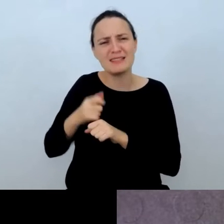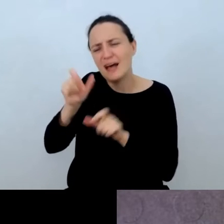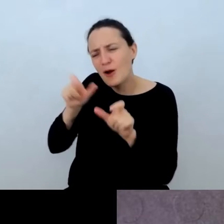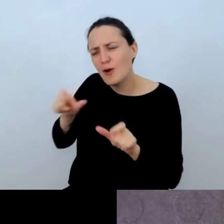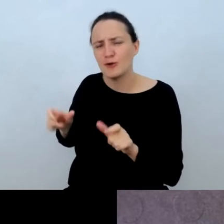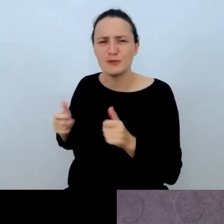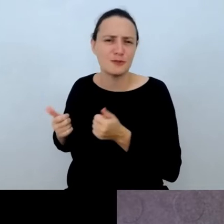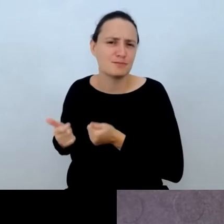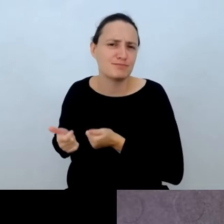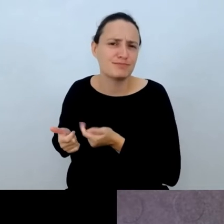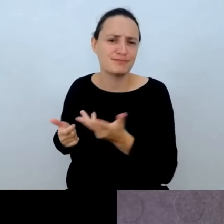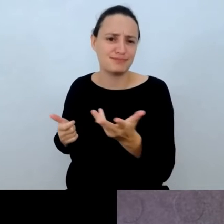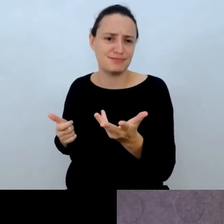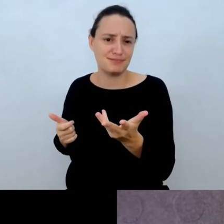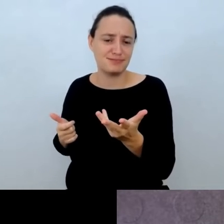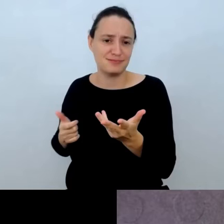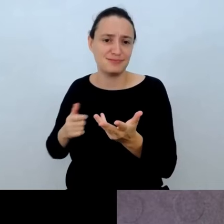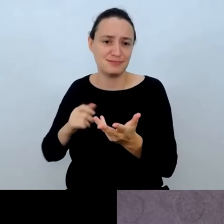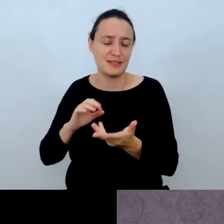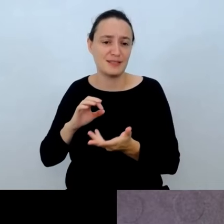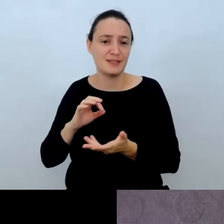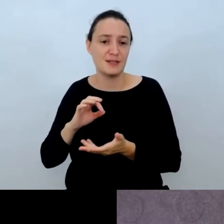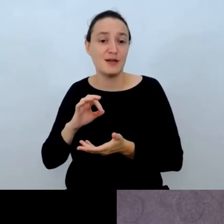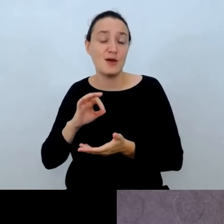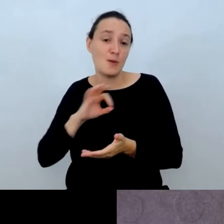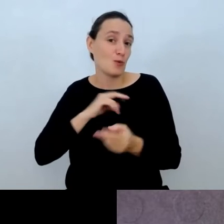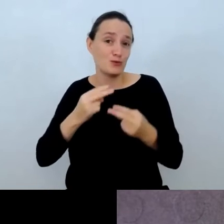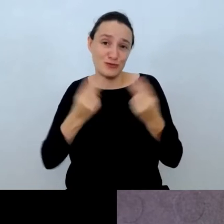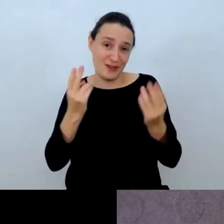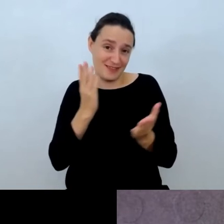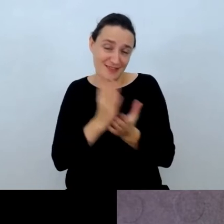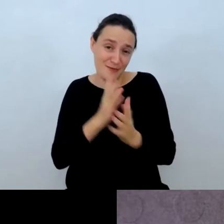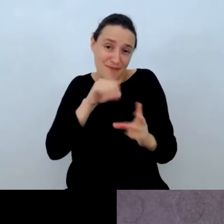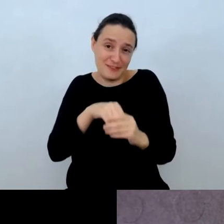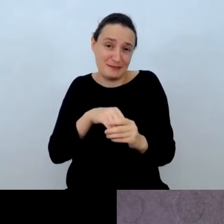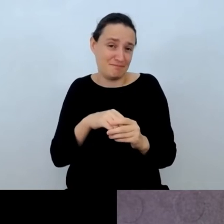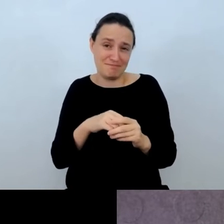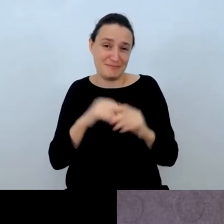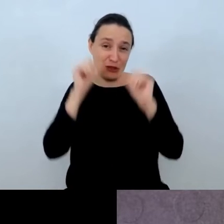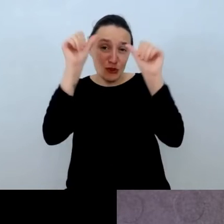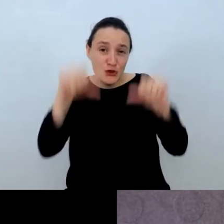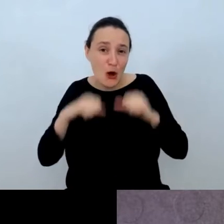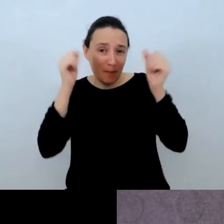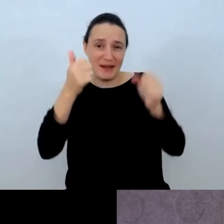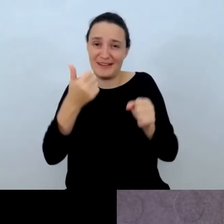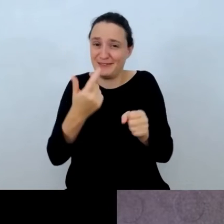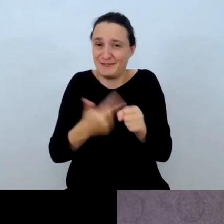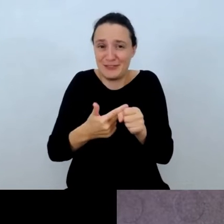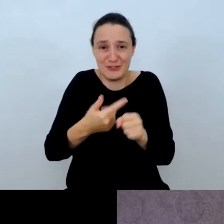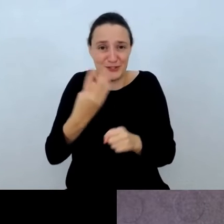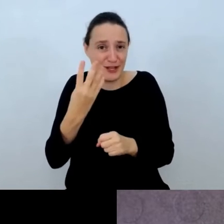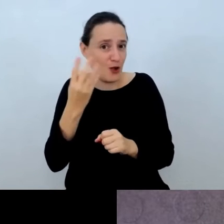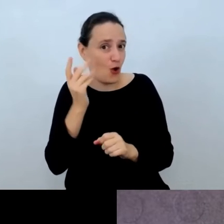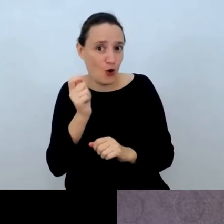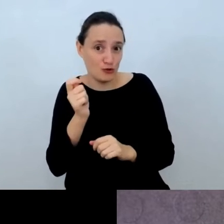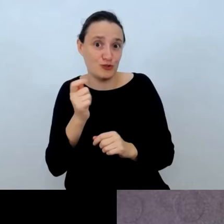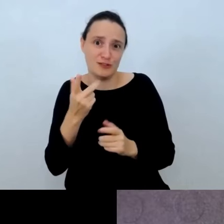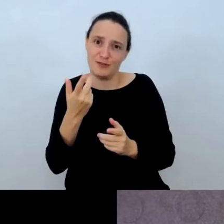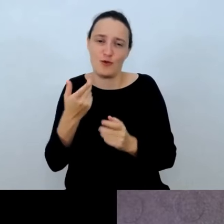Mój dzień ma również tylko 24 godziny. Także krok po kroku można